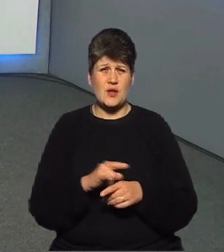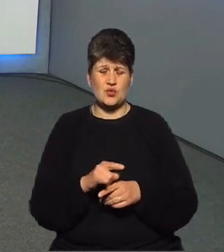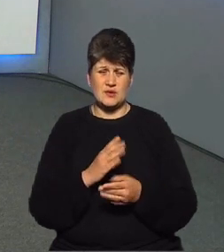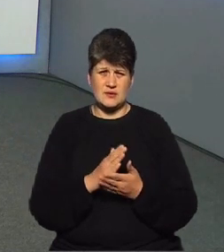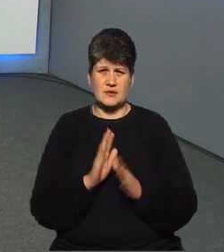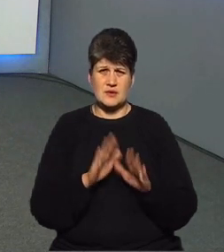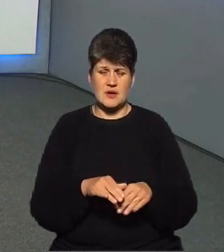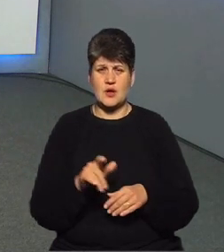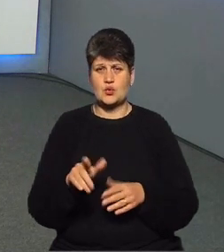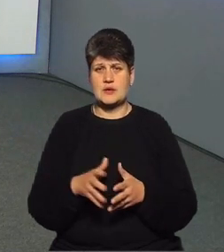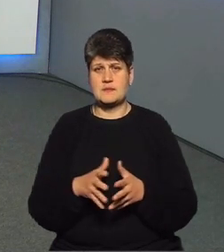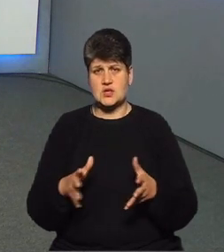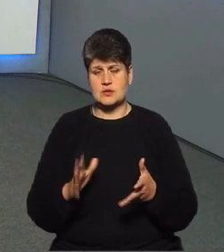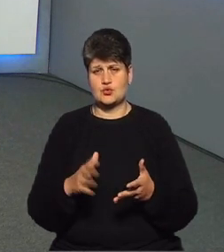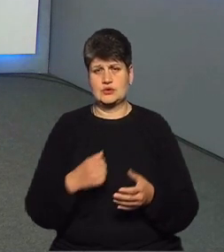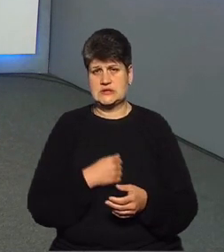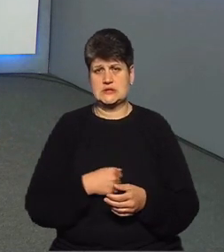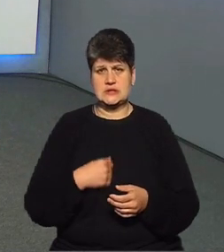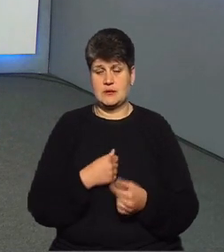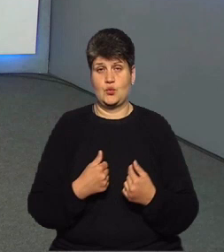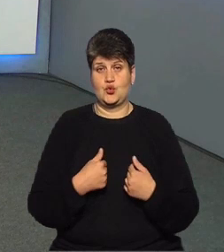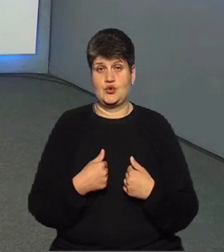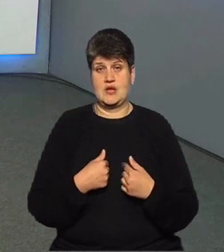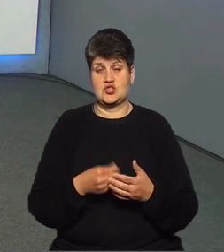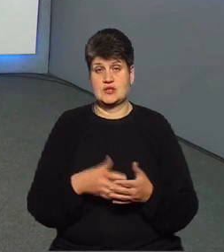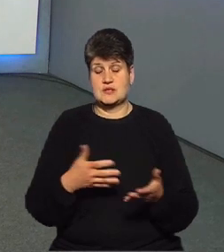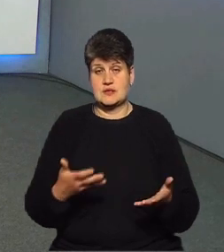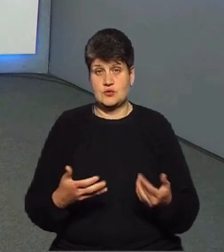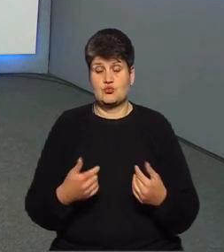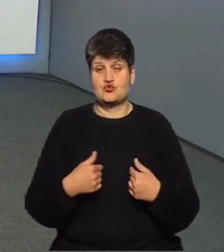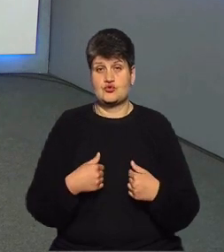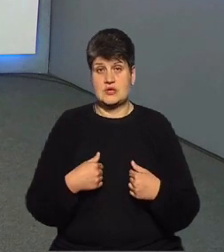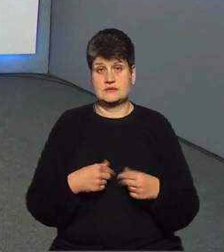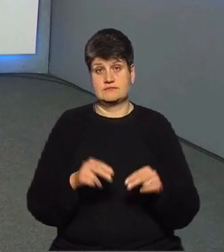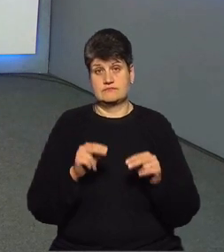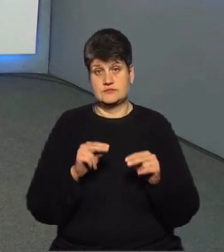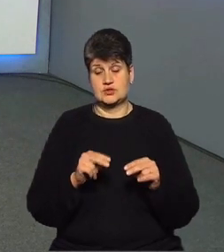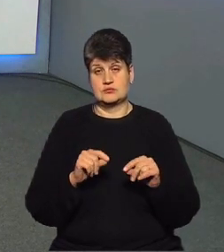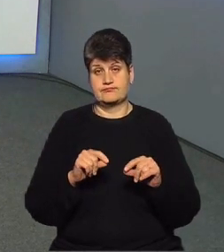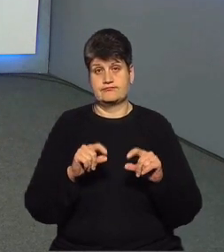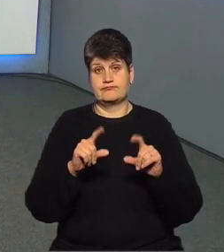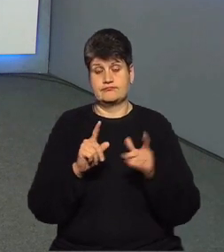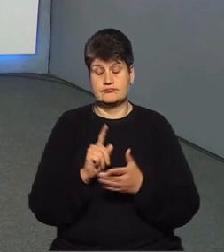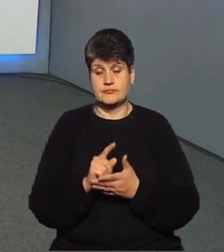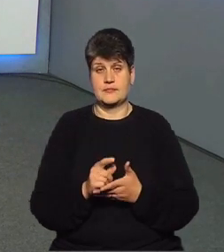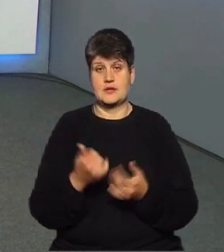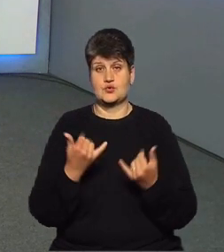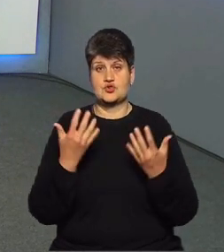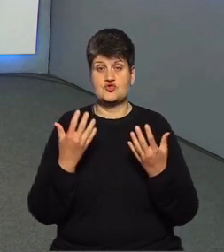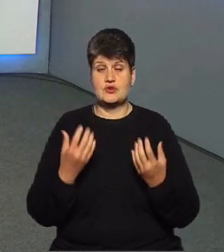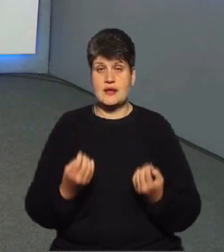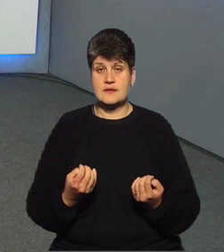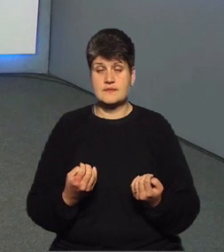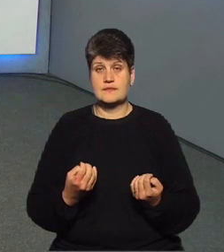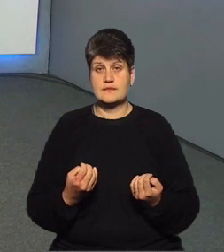Більше, напевно, будуть злими по відношенню до наших тарифів, тому що наші тарифи об'єктивно повинні зростати. Тому що на сонячний день десь